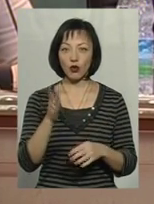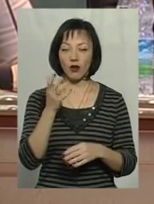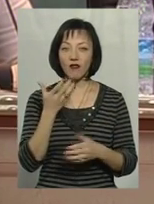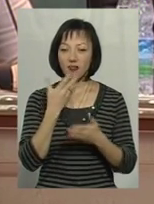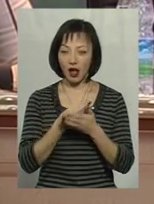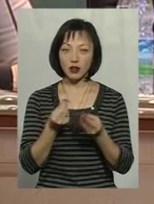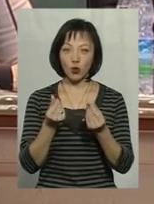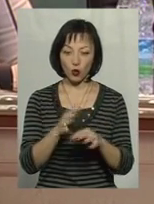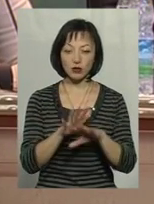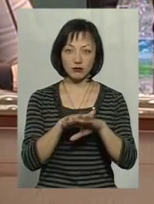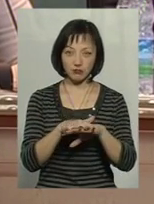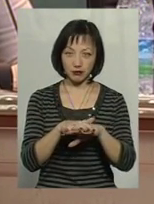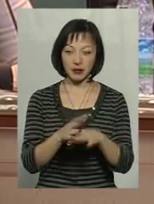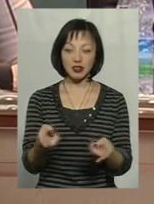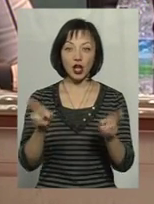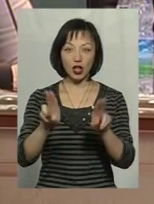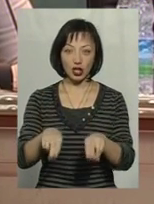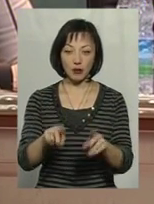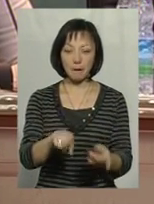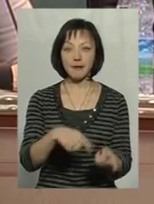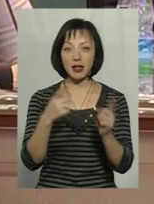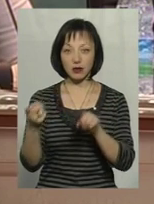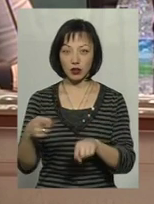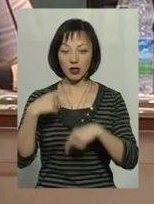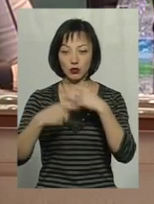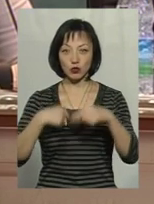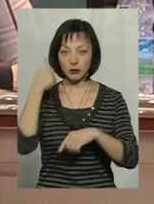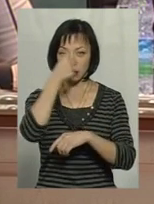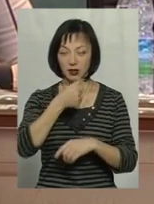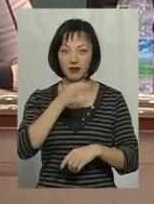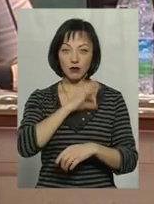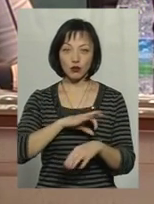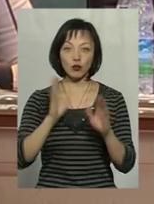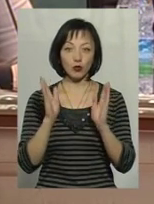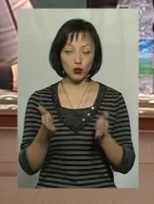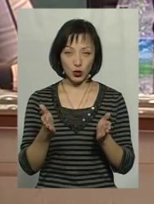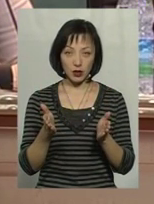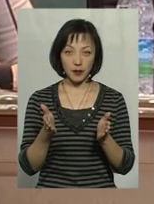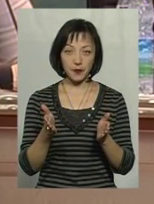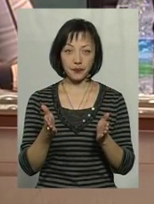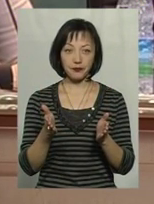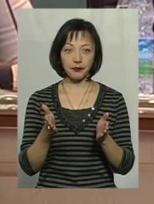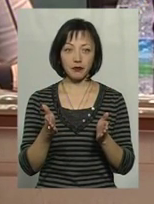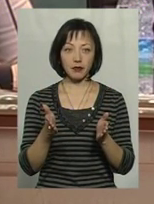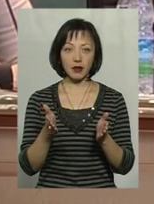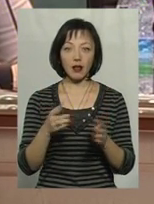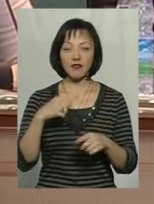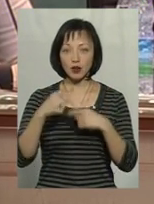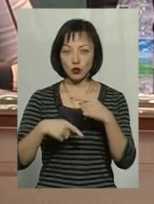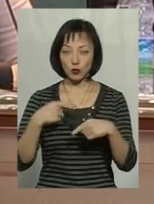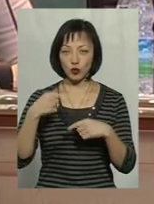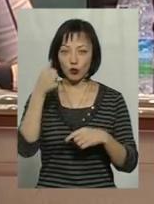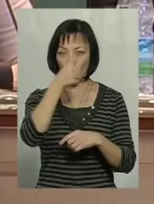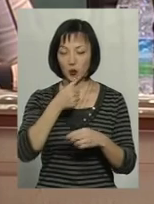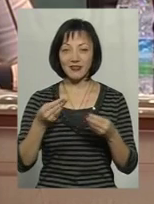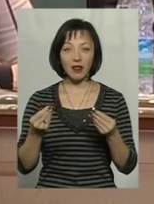кошти, вони у вас залишаться перехідні і ви їх будете використовувати в наступних бюджетних періодах, в наступному фінансовому